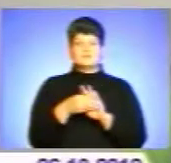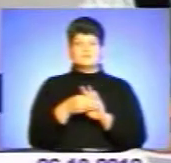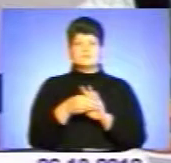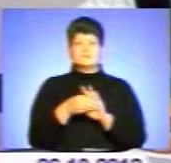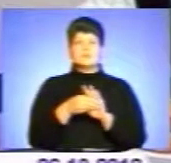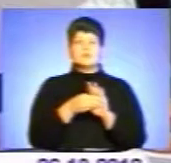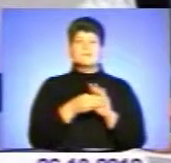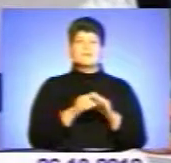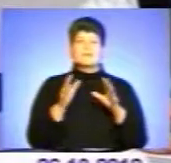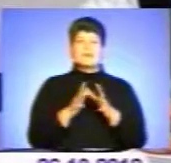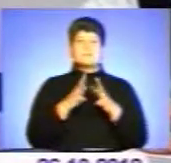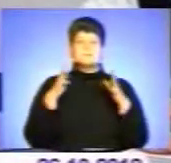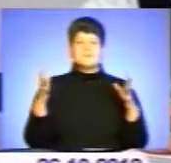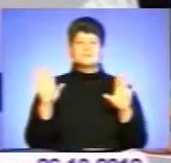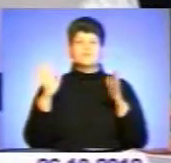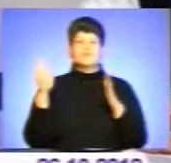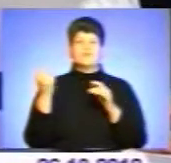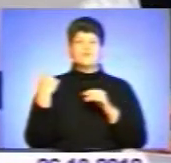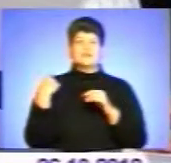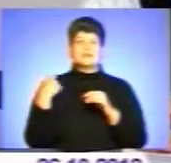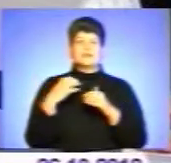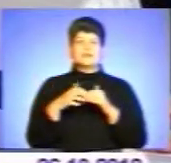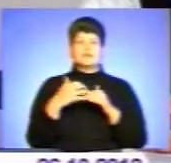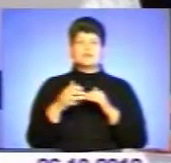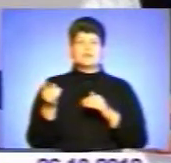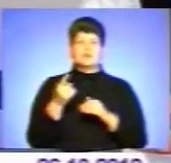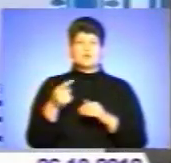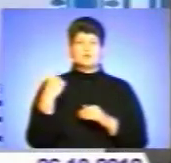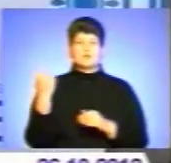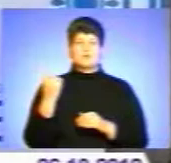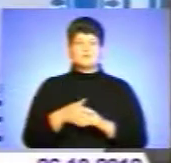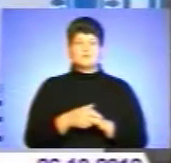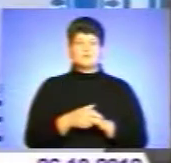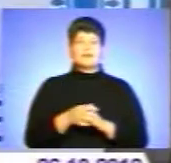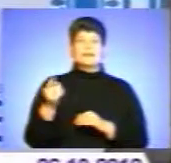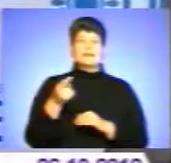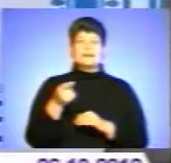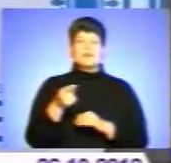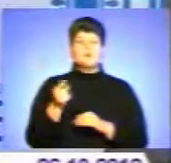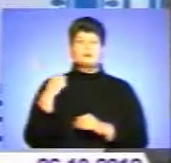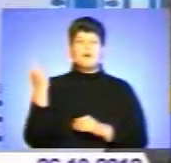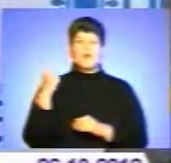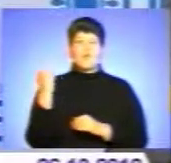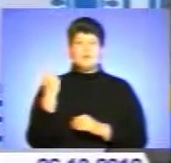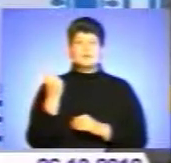Найбільше таких випадків виявлено в Одеській, Херсонській і Тернопільській областях. Тернопільська область за